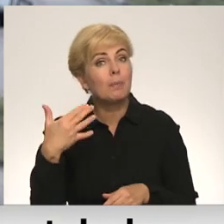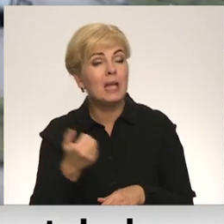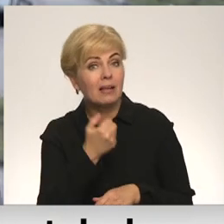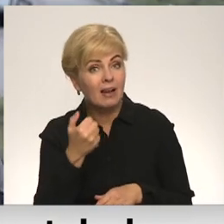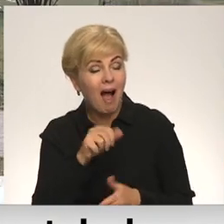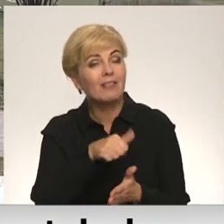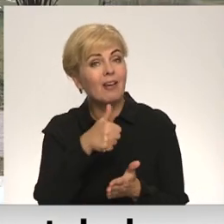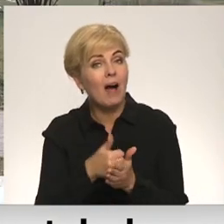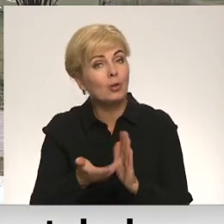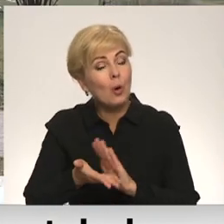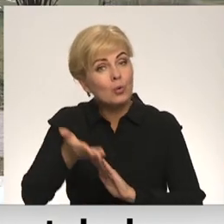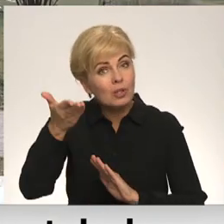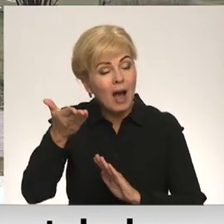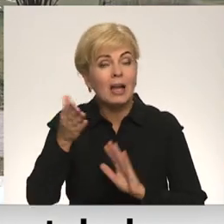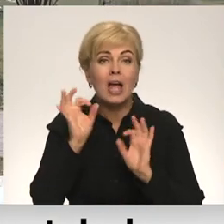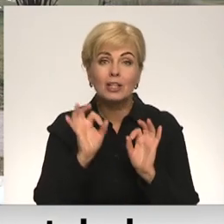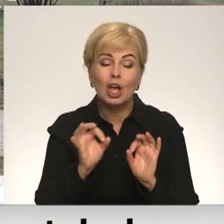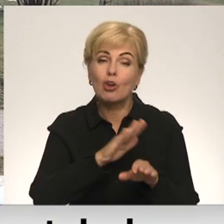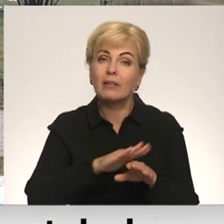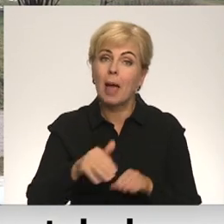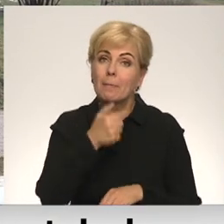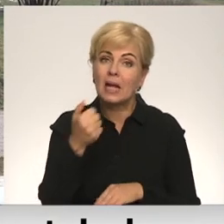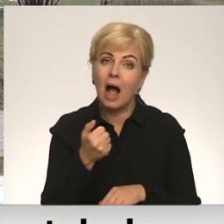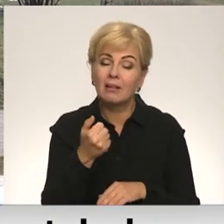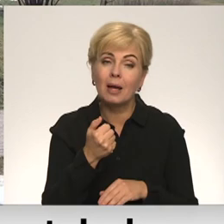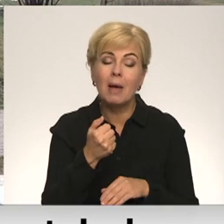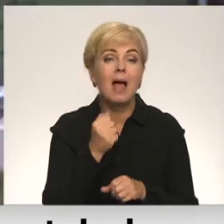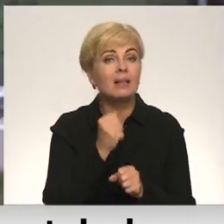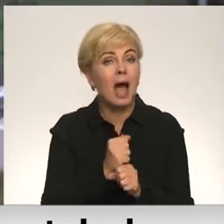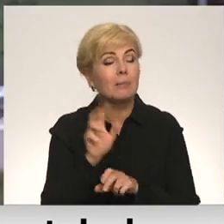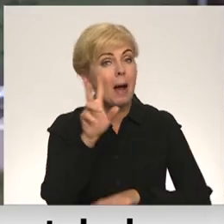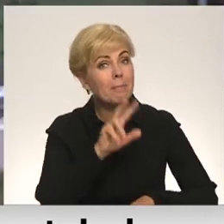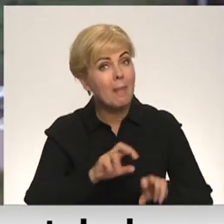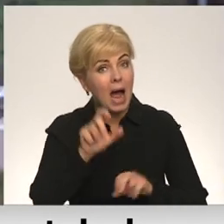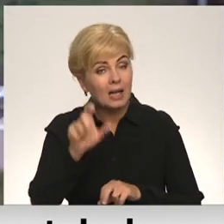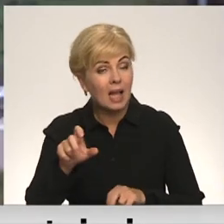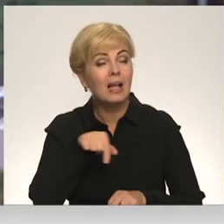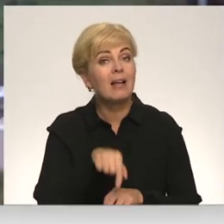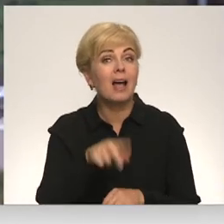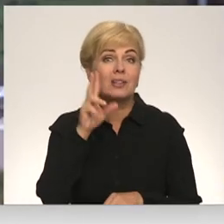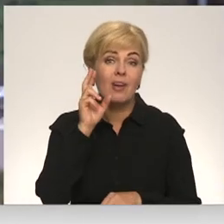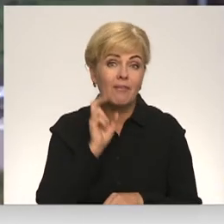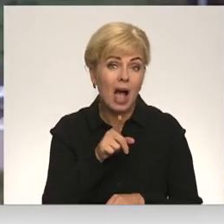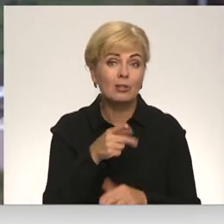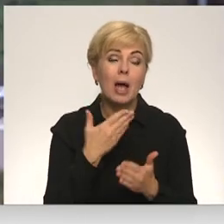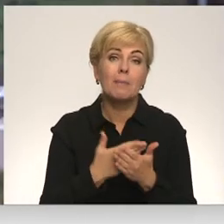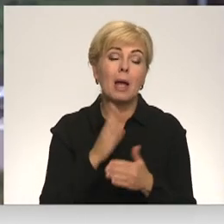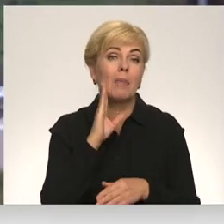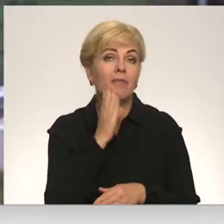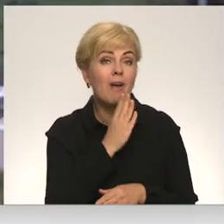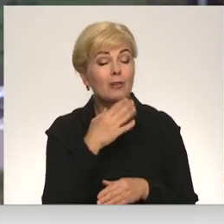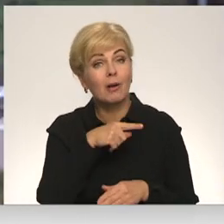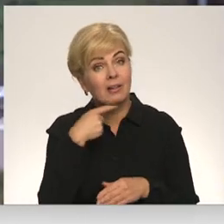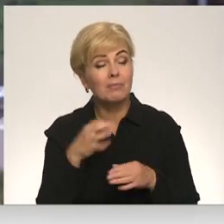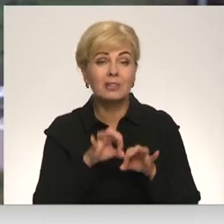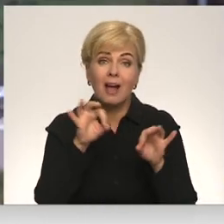taču galveno akcentu paredzēts likt tieši uz nepilngadīgiem darbameklētājiem. Tas ir vecums, kad, piemēram, pa vasarām tu jau sāc